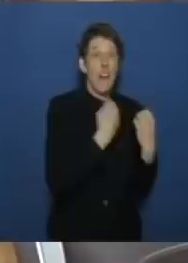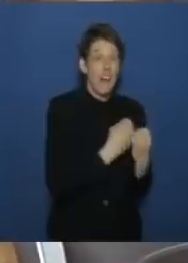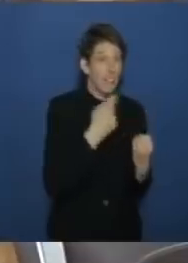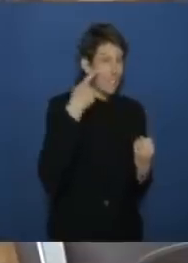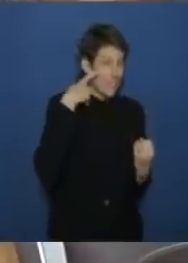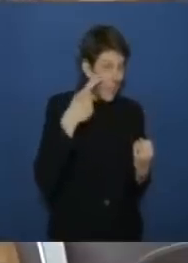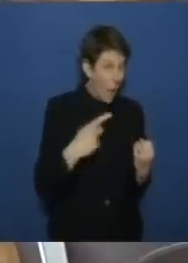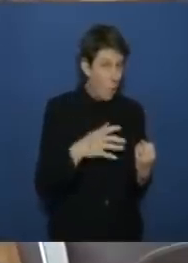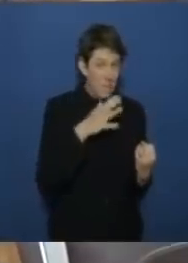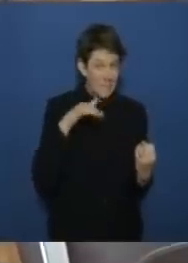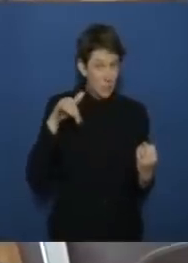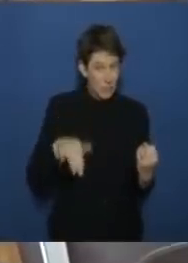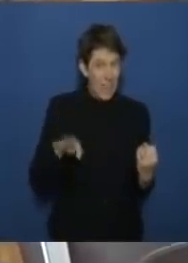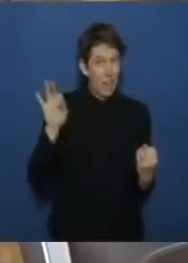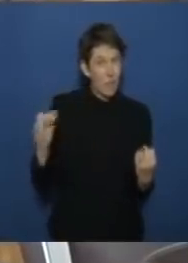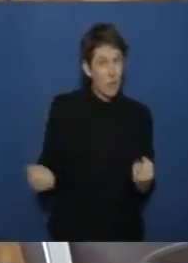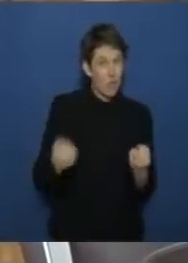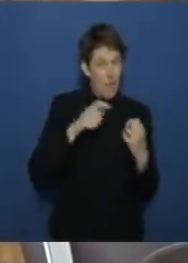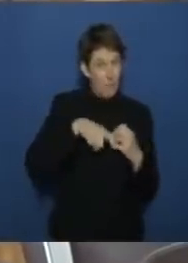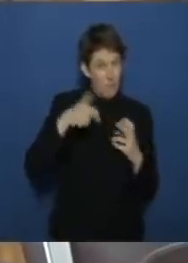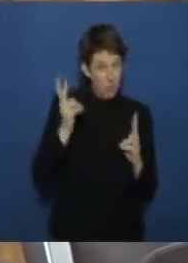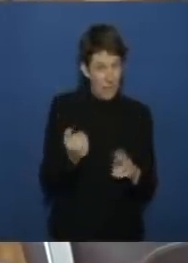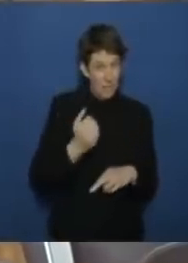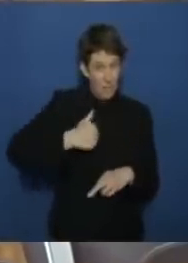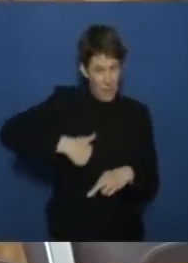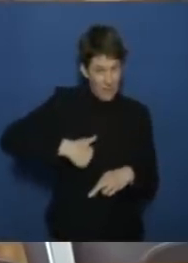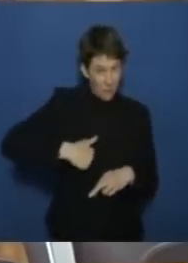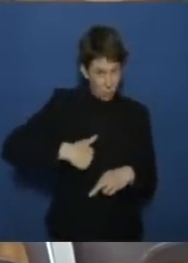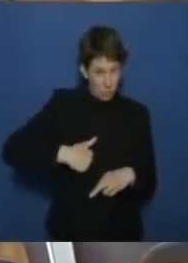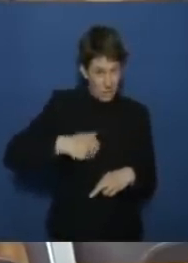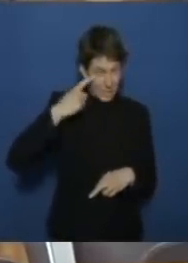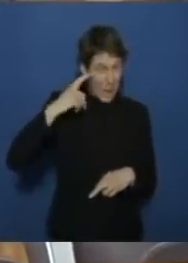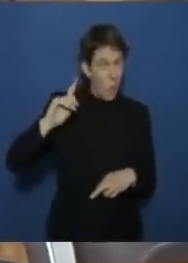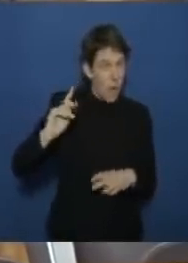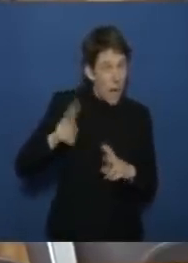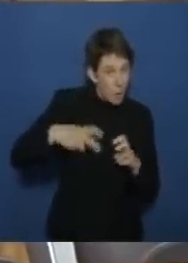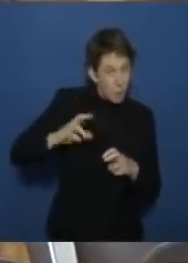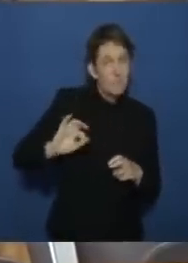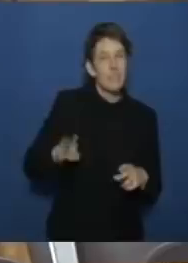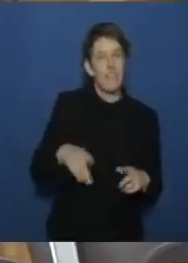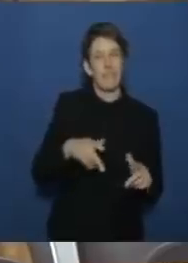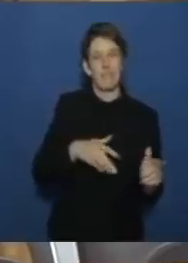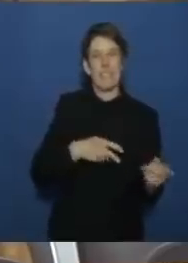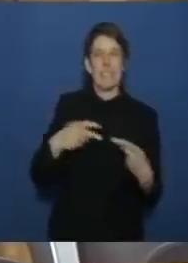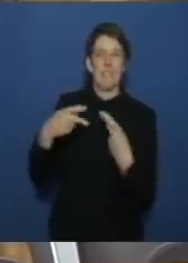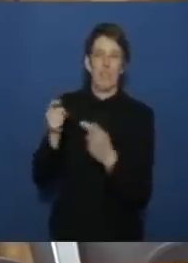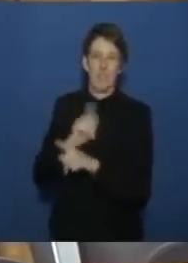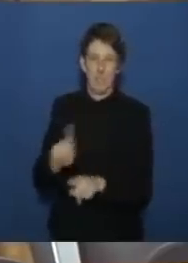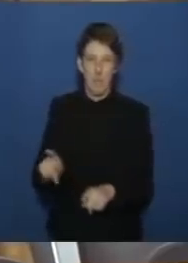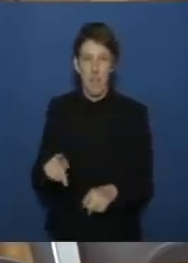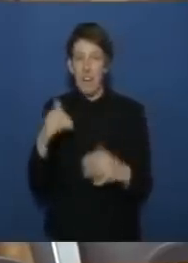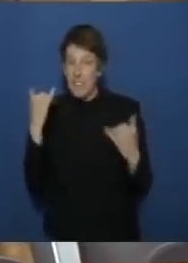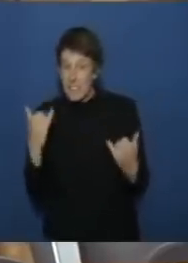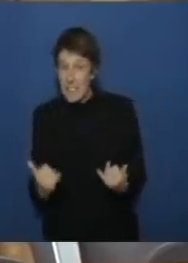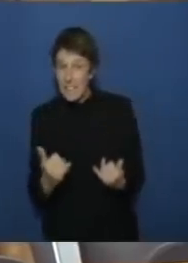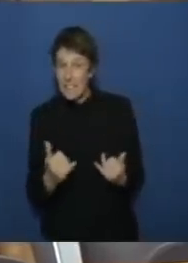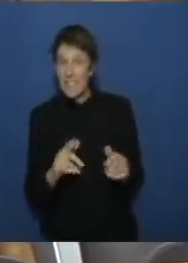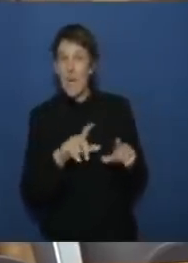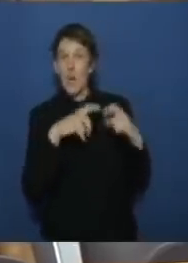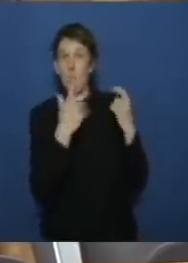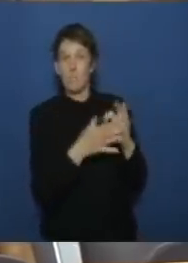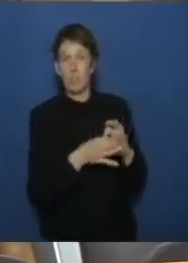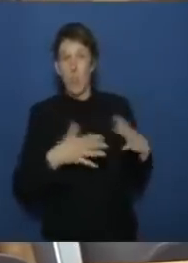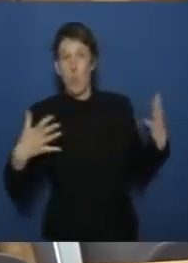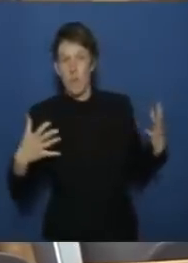risiko gibt dass diese waffen für schwere menschenrechtsverletzungen genutzt werden können wenn die bundesregierung jetzt diese unabhängige kommission nicht